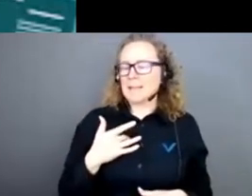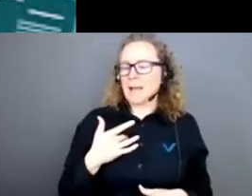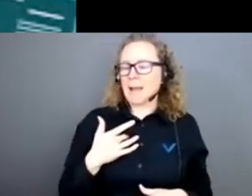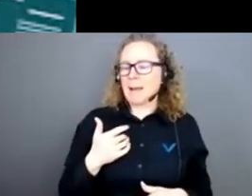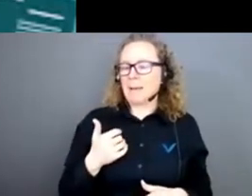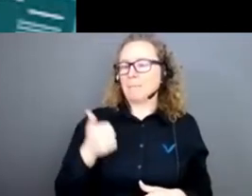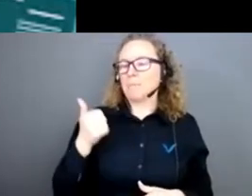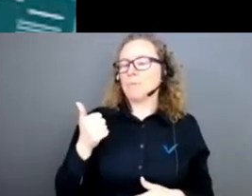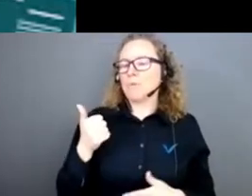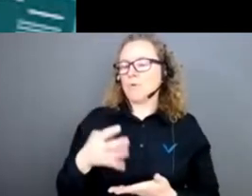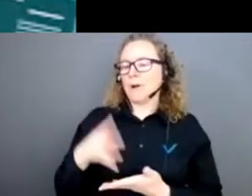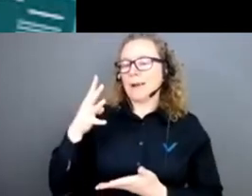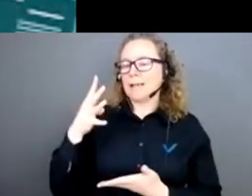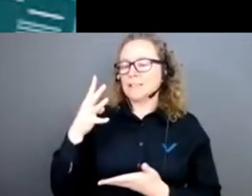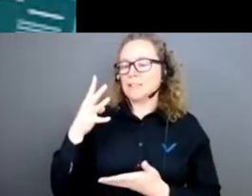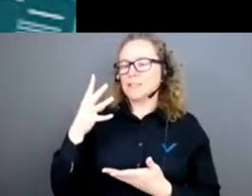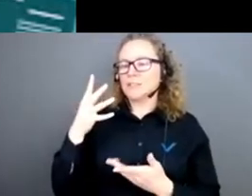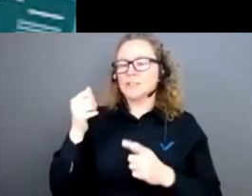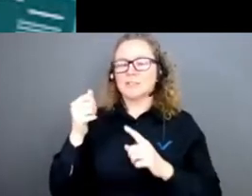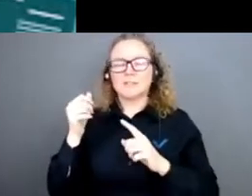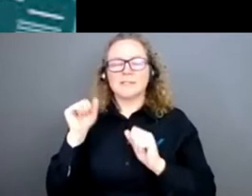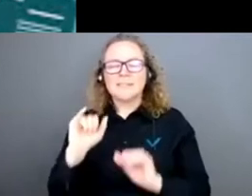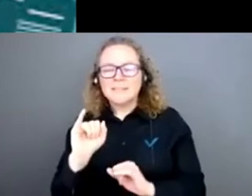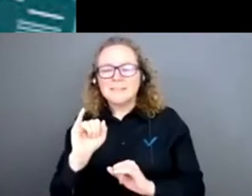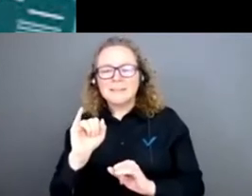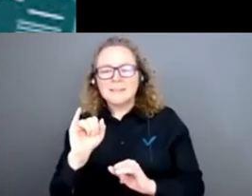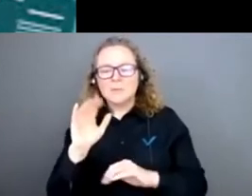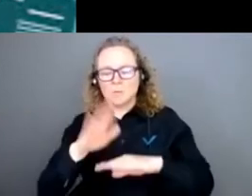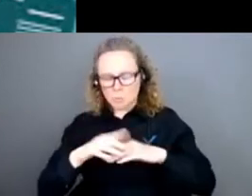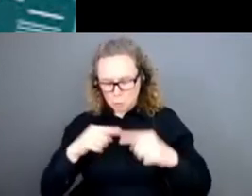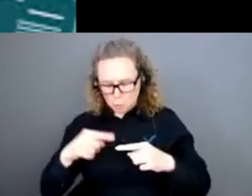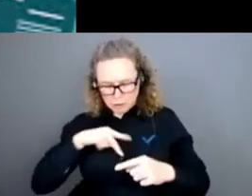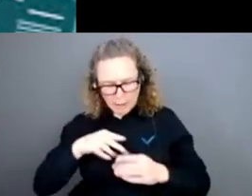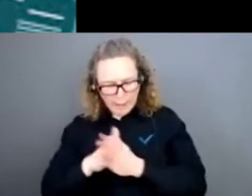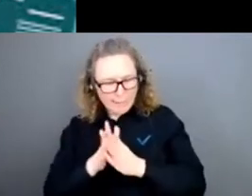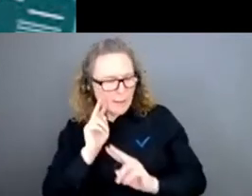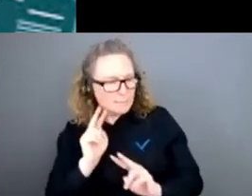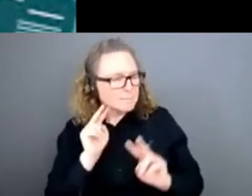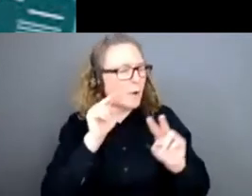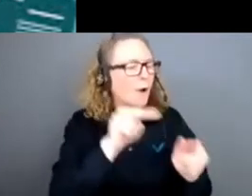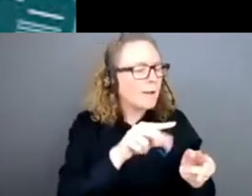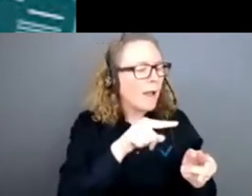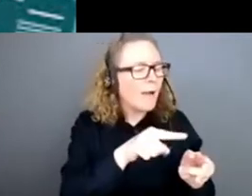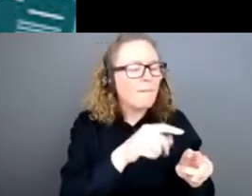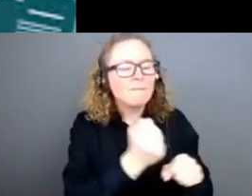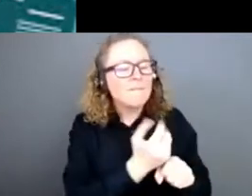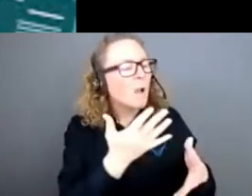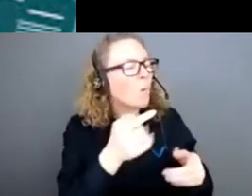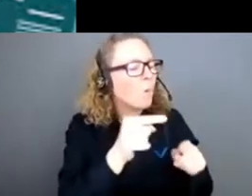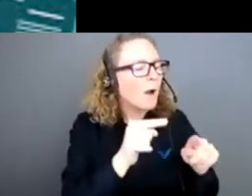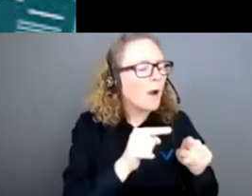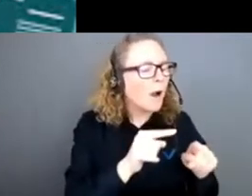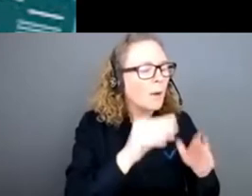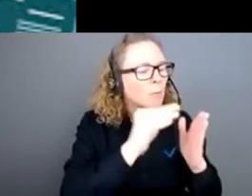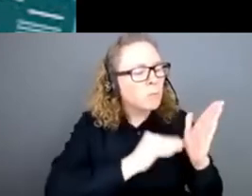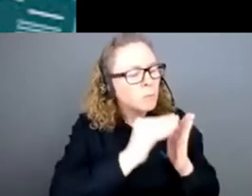voir sur une ou deux questions concrètement, sur des sujets précis, qu'est-ce qu'ils ont produit, que de